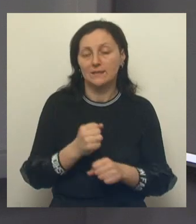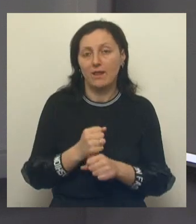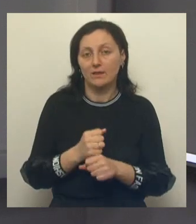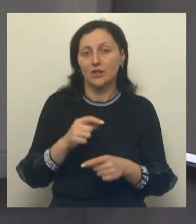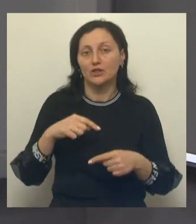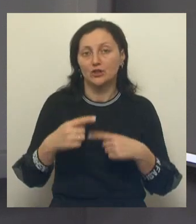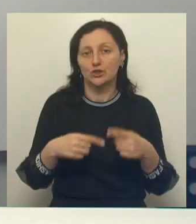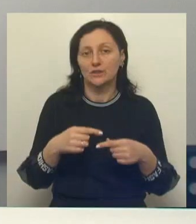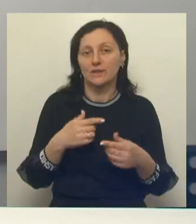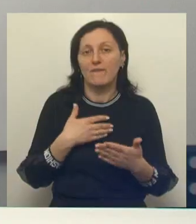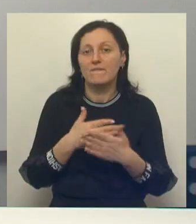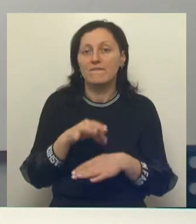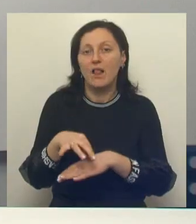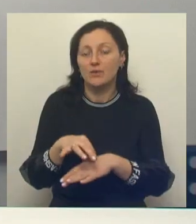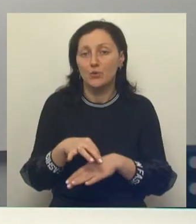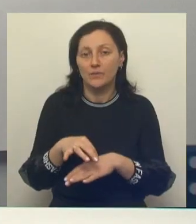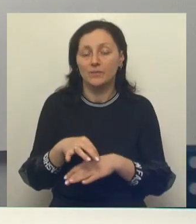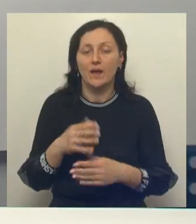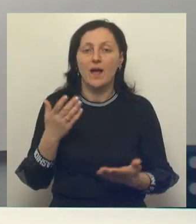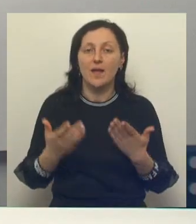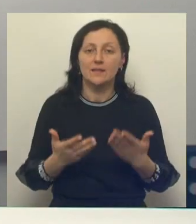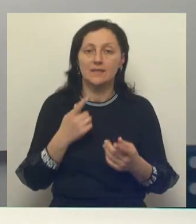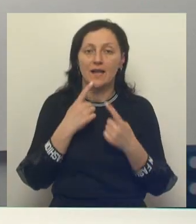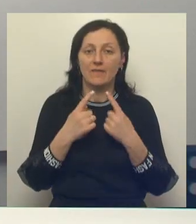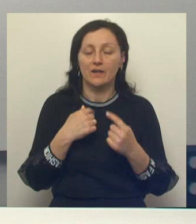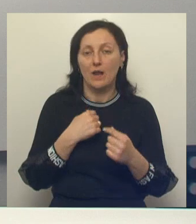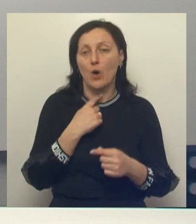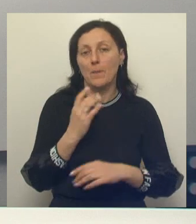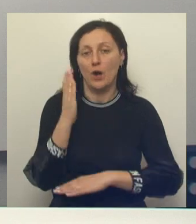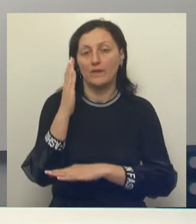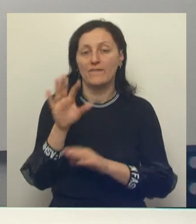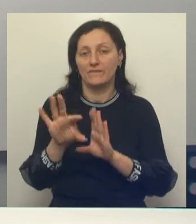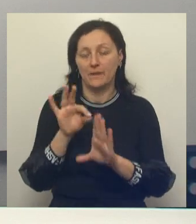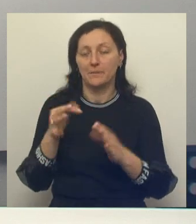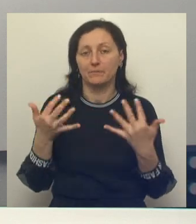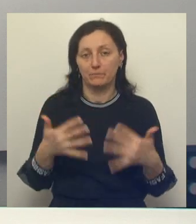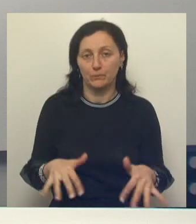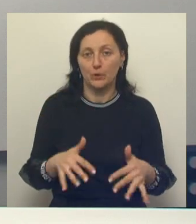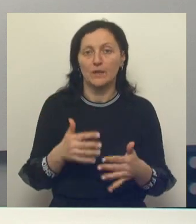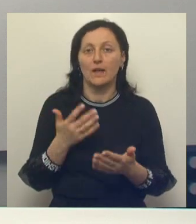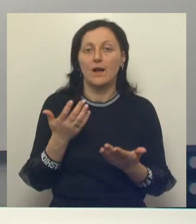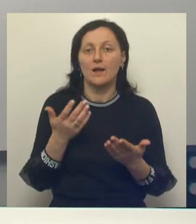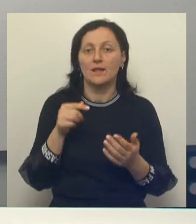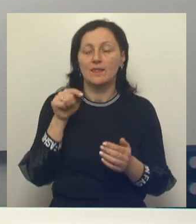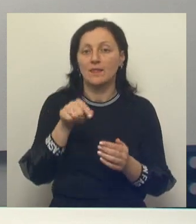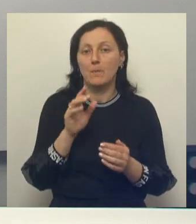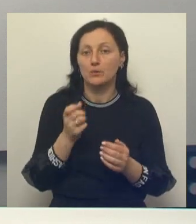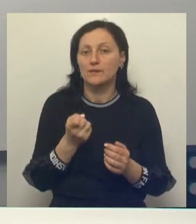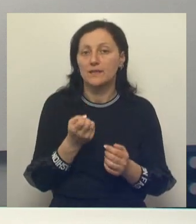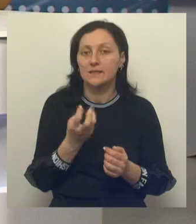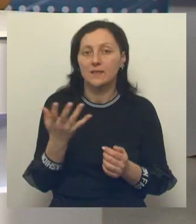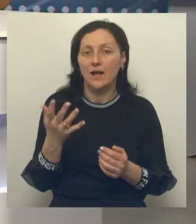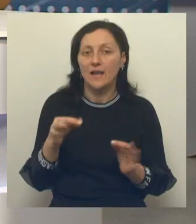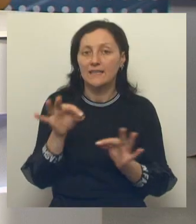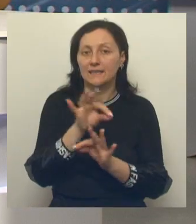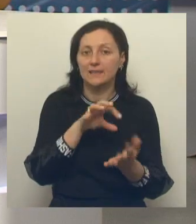через волонтеров. Если говорить уже конкретно, вот я проголосовала за город определенный, там какое-то количество дизайн-проектов будет реализовываться.